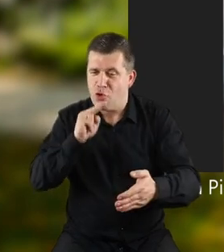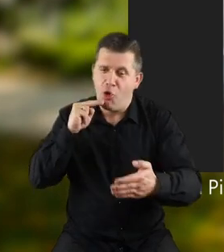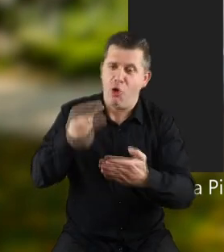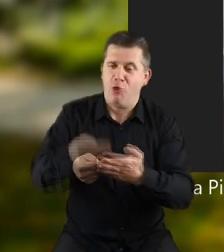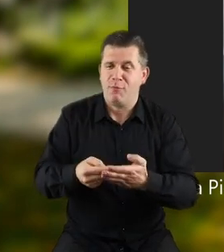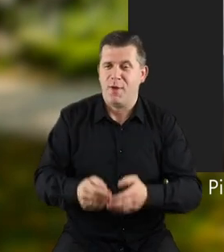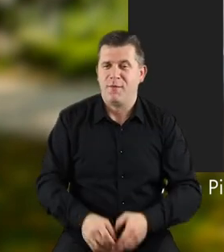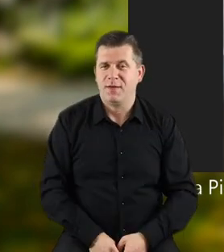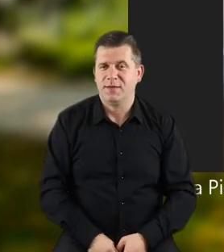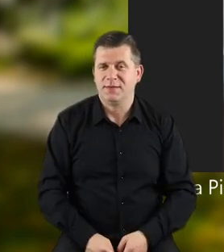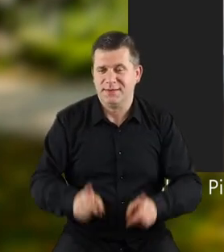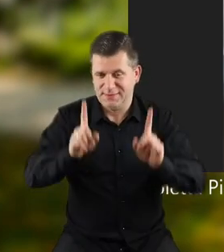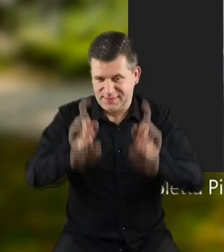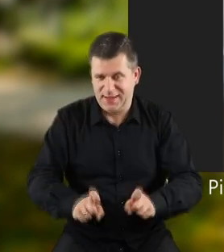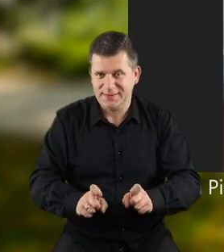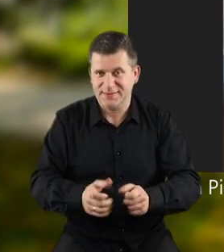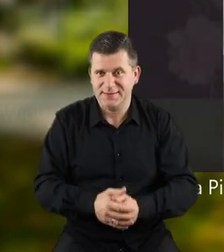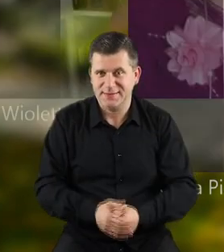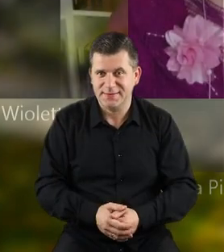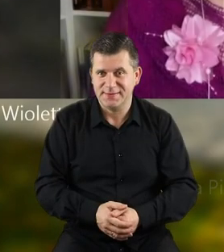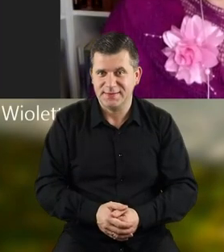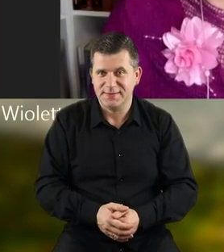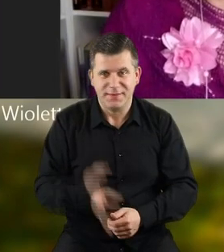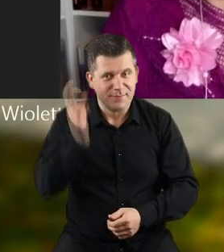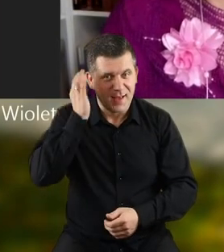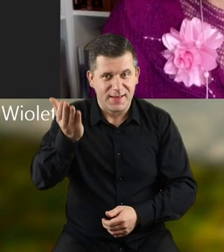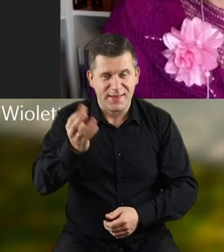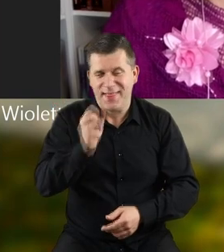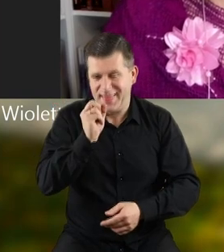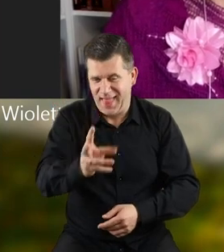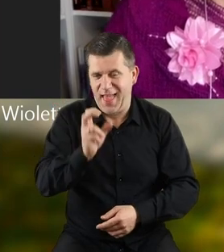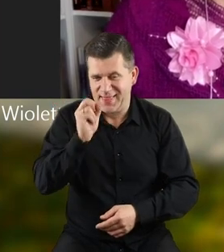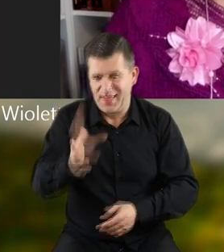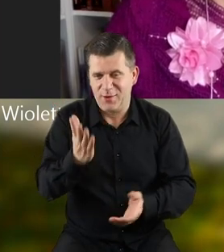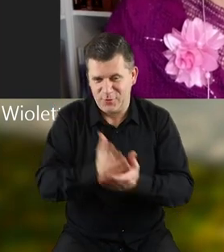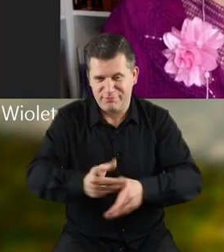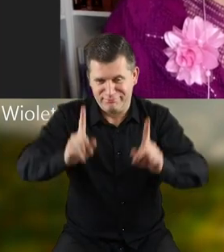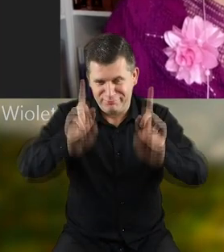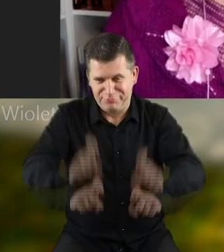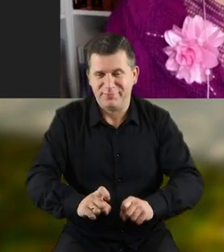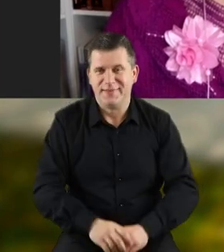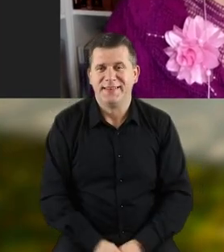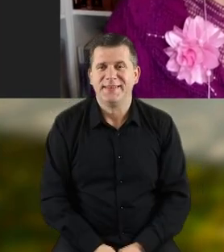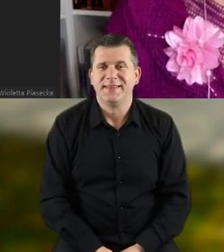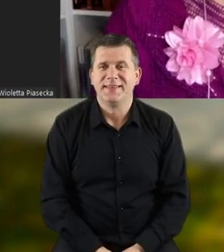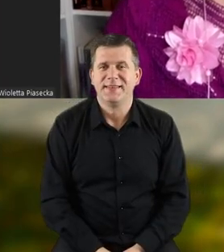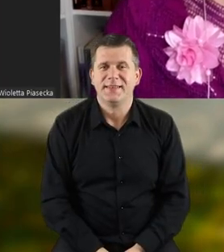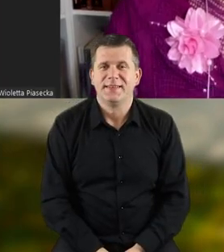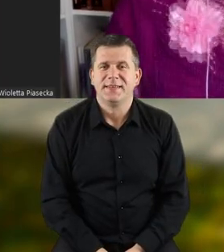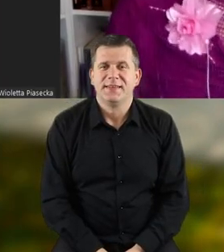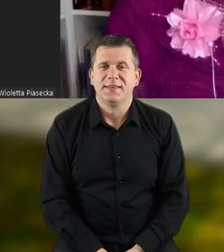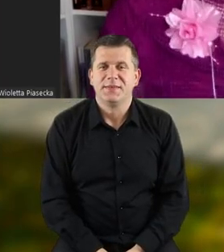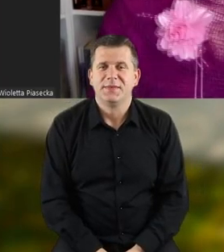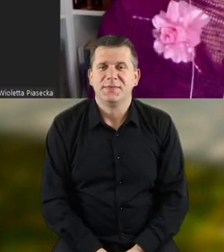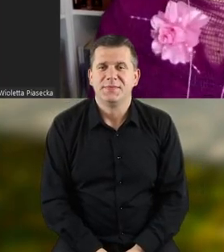i móc na nie odpowiedzieć. Zaczynamy, proszę pani. Oczywiście, już zaczynamy.